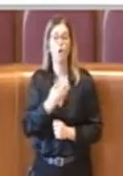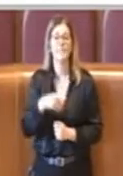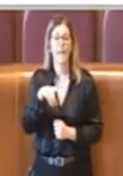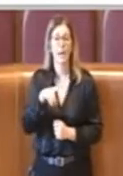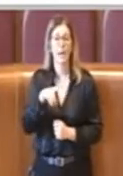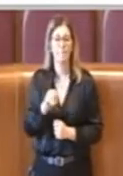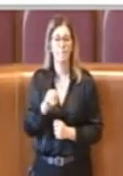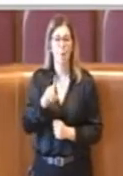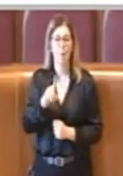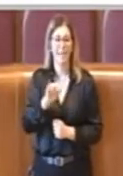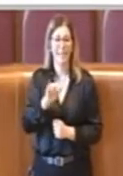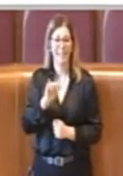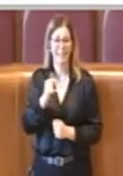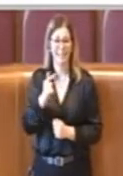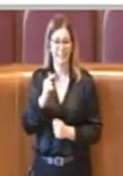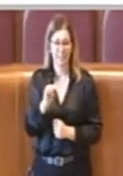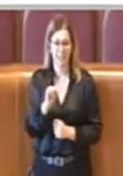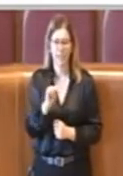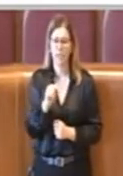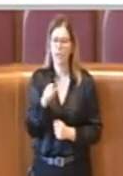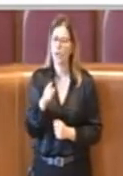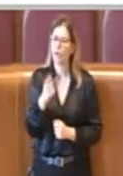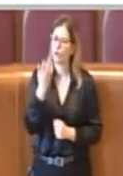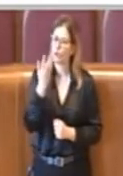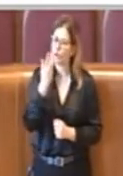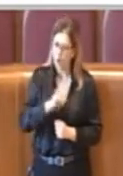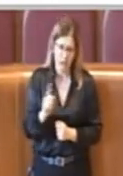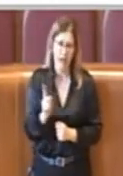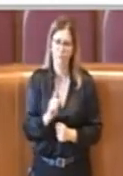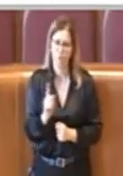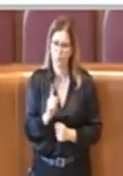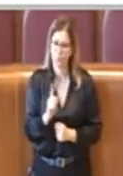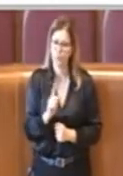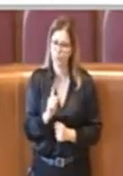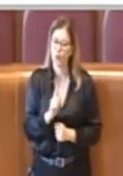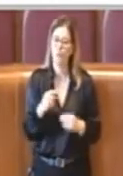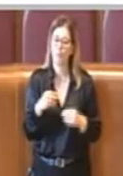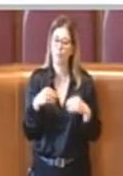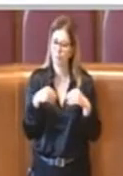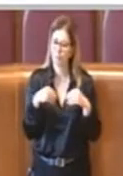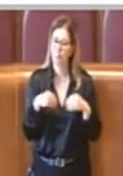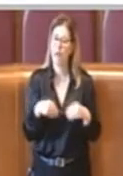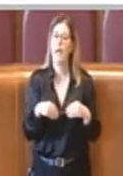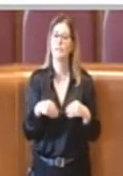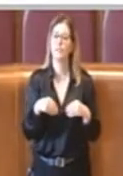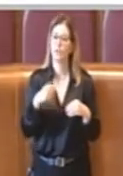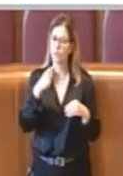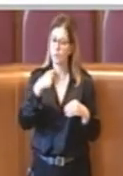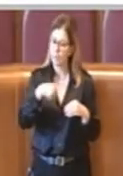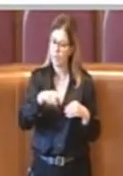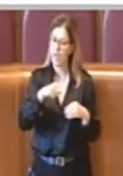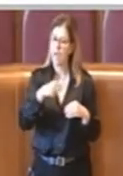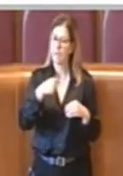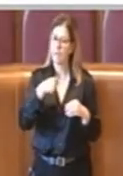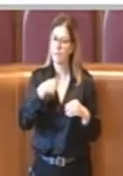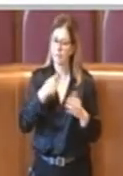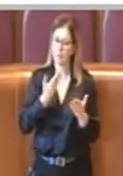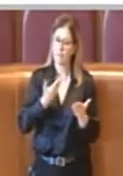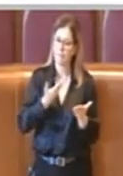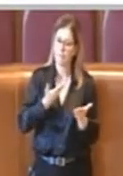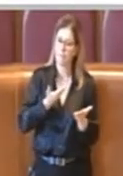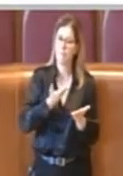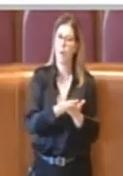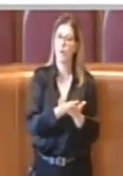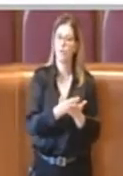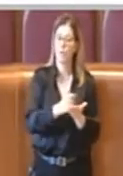lui non ha voluto partecipare a questa iniziativa che presentava la mozione a mia